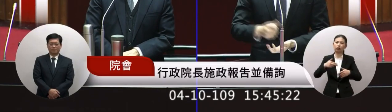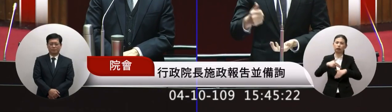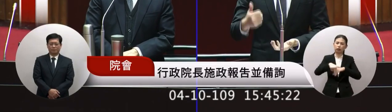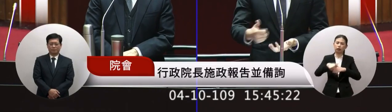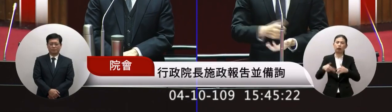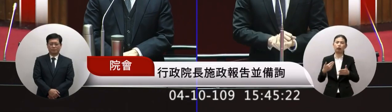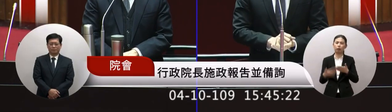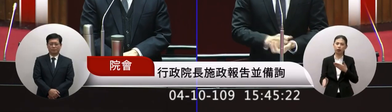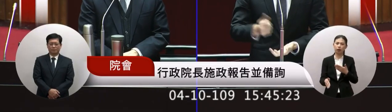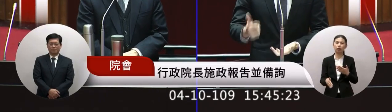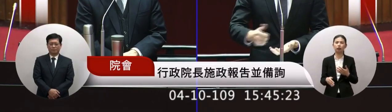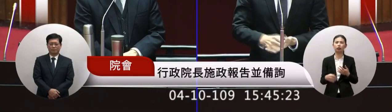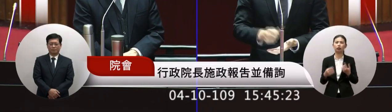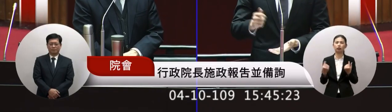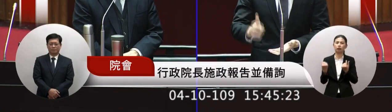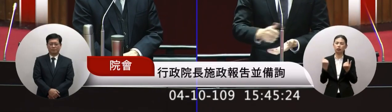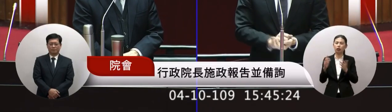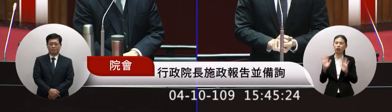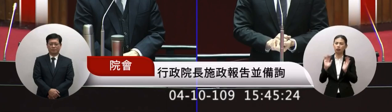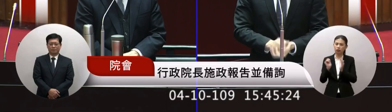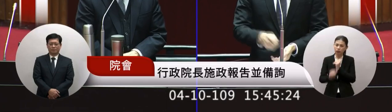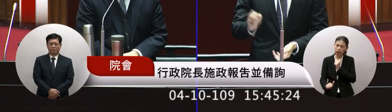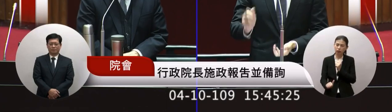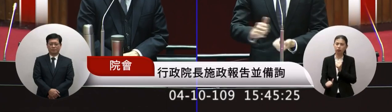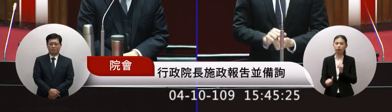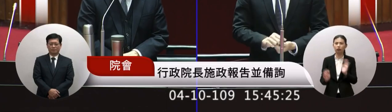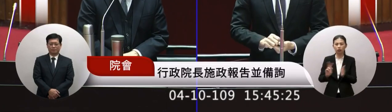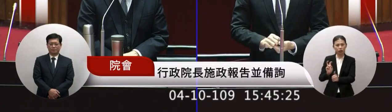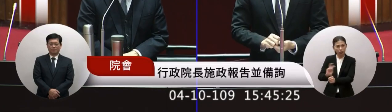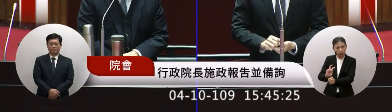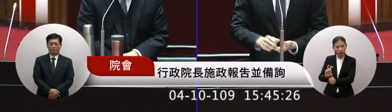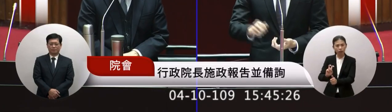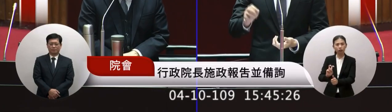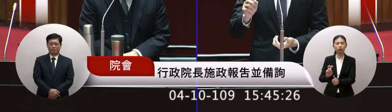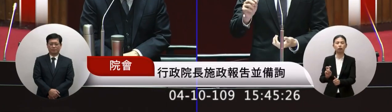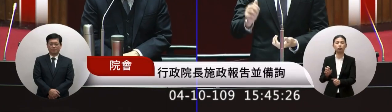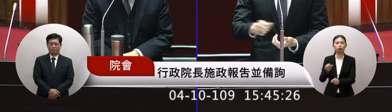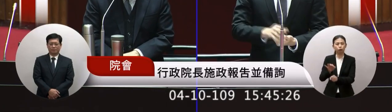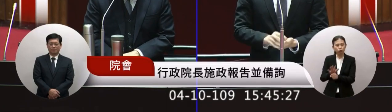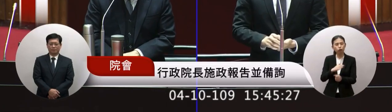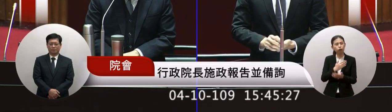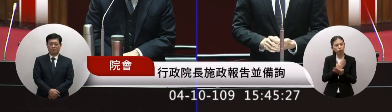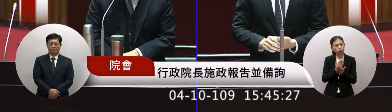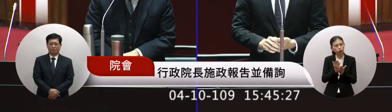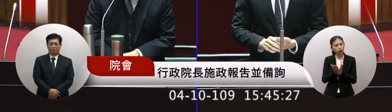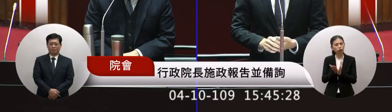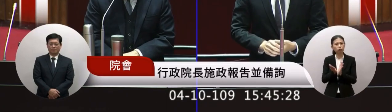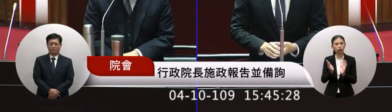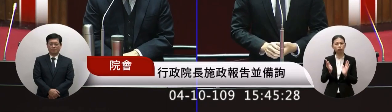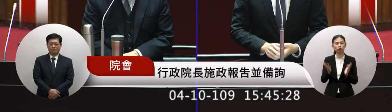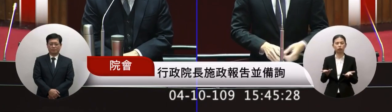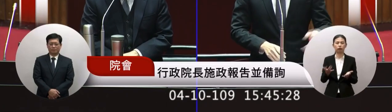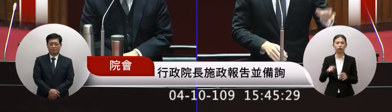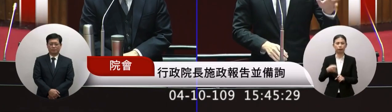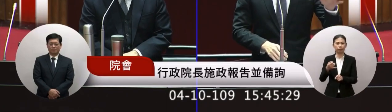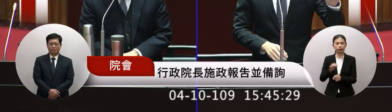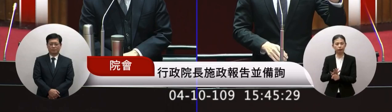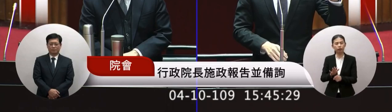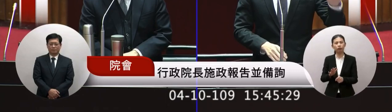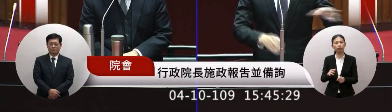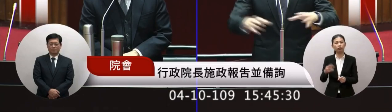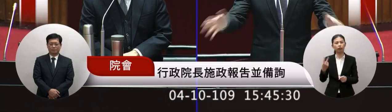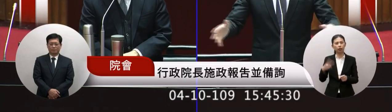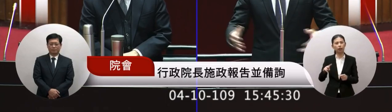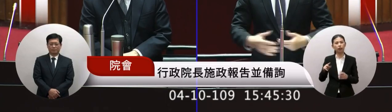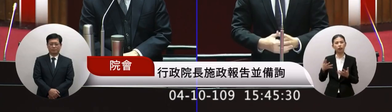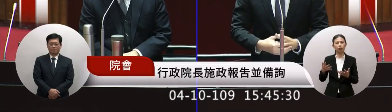生育這個特養的補助還有這個補助助的頂貼還有什麼還有